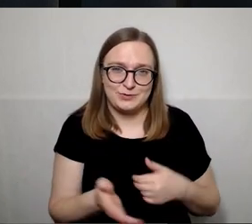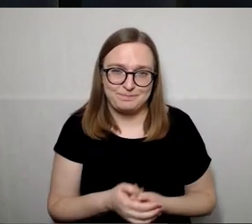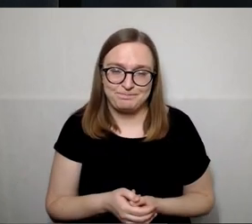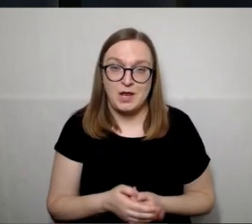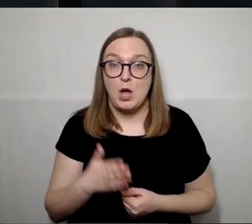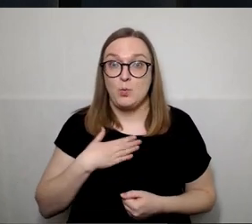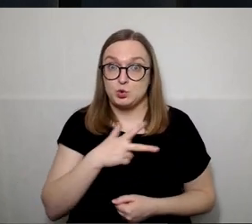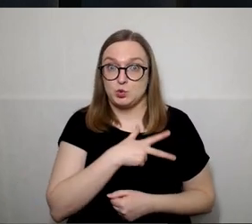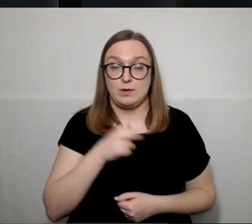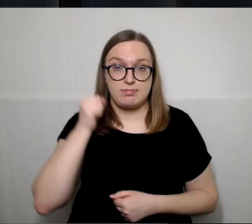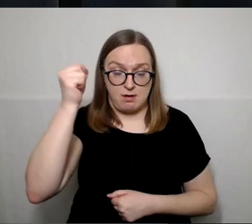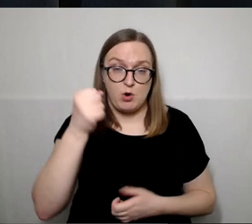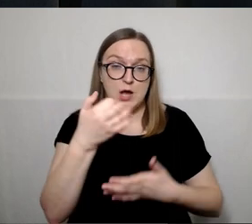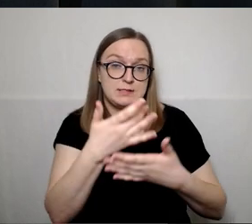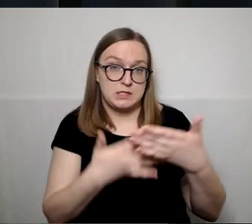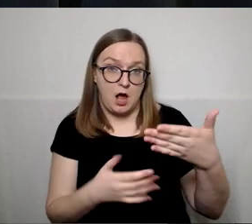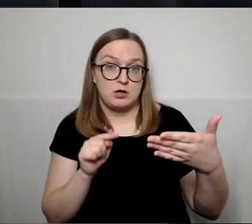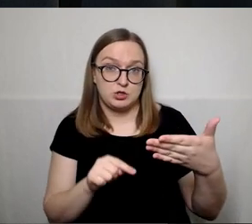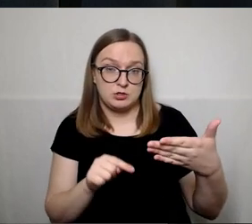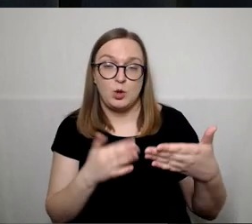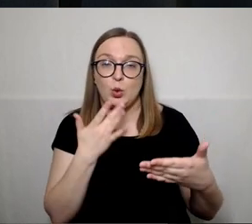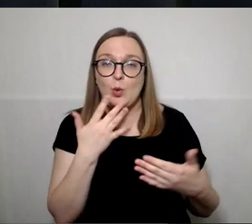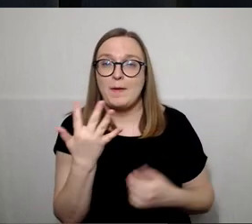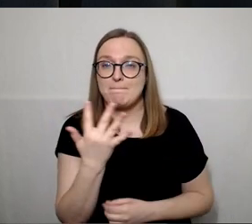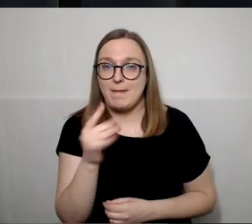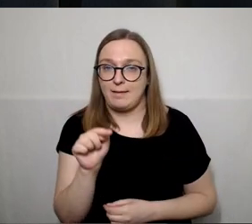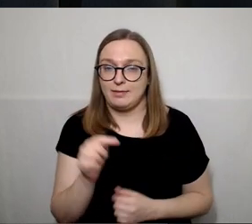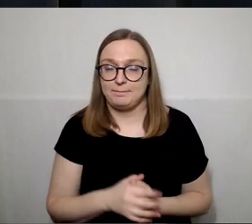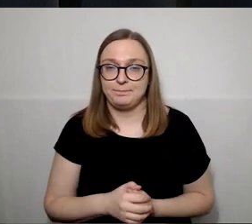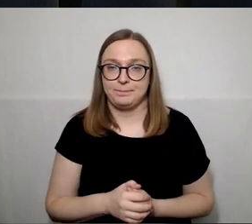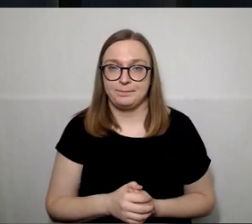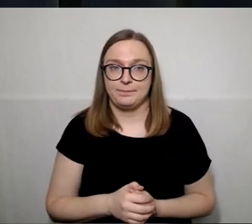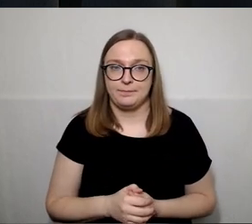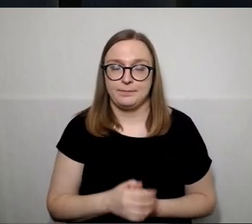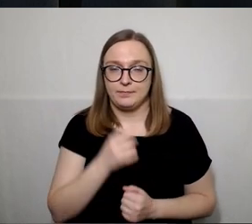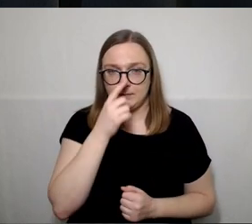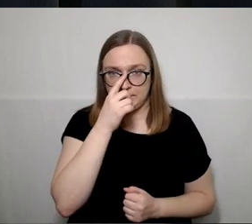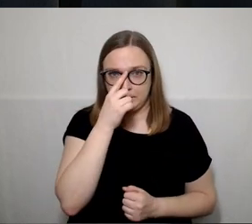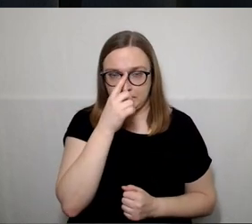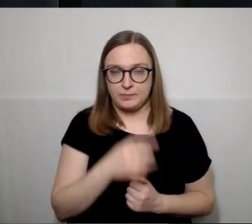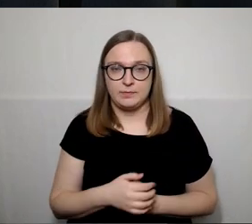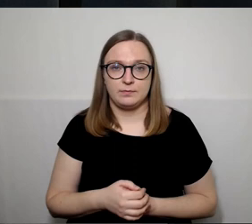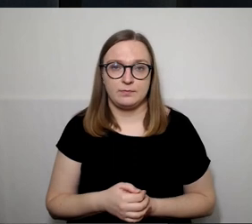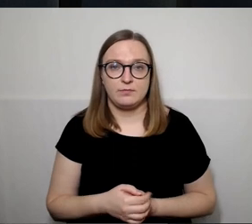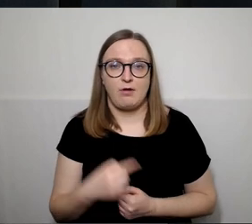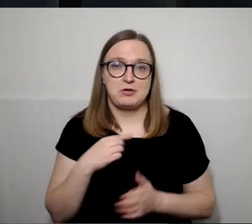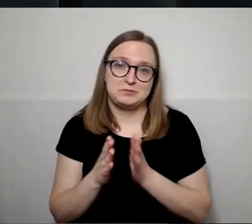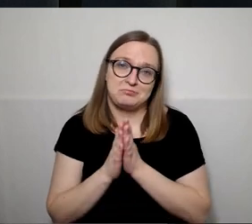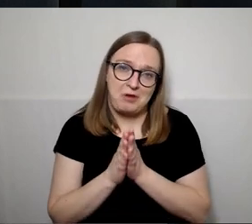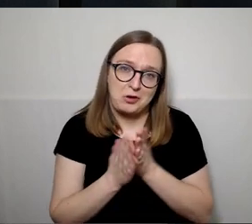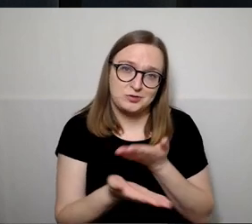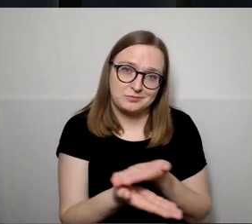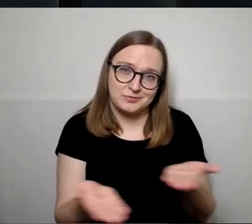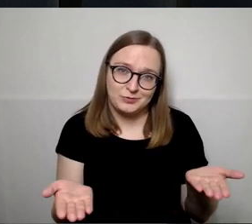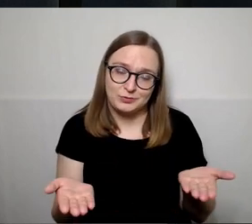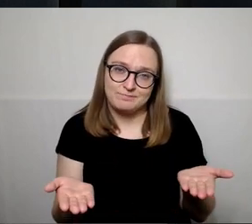socialdemokratų sąrašas yra numeris 5 ir aš prašyčiau jūsų, kad